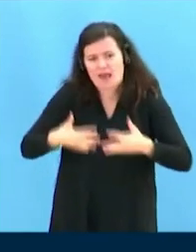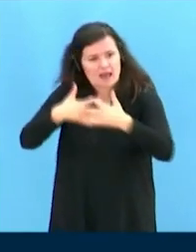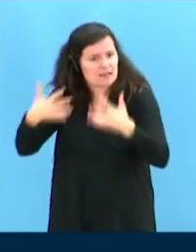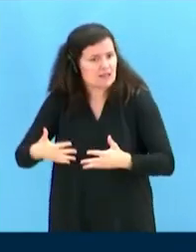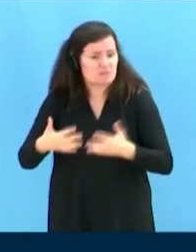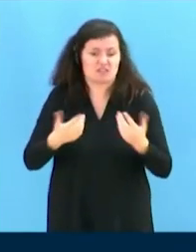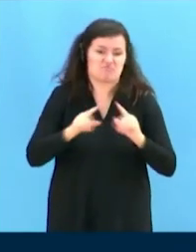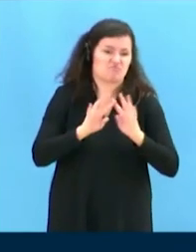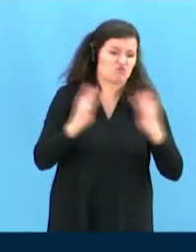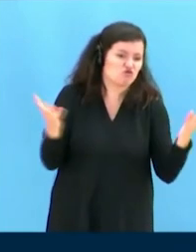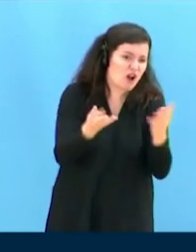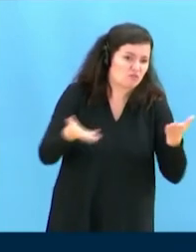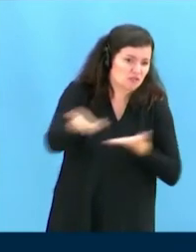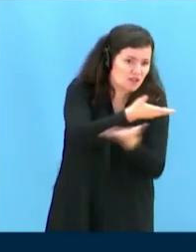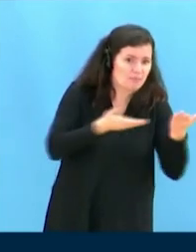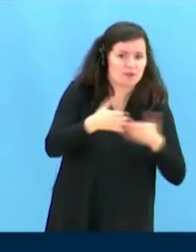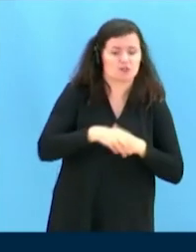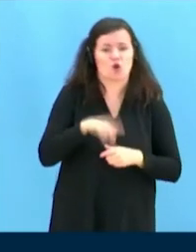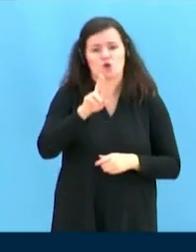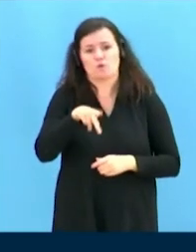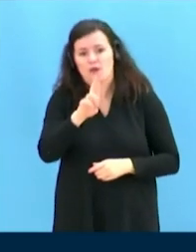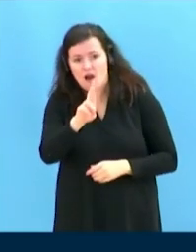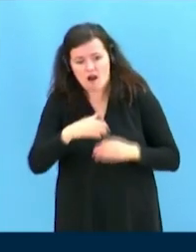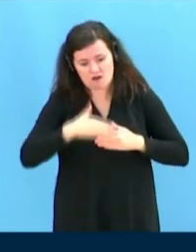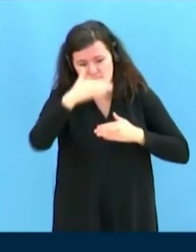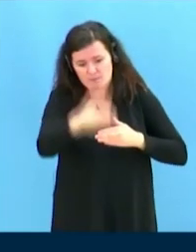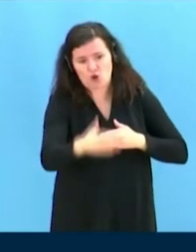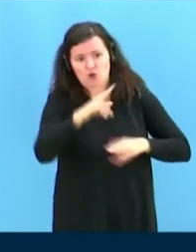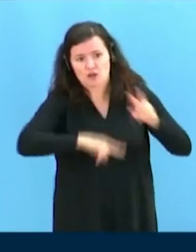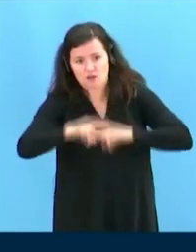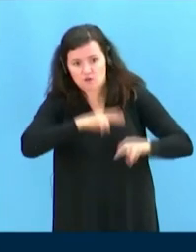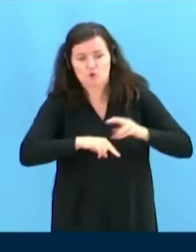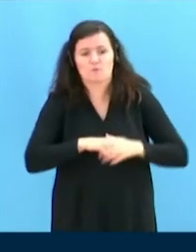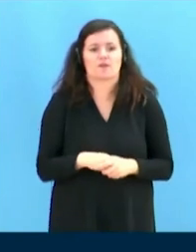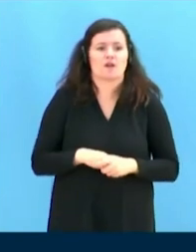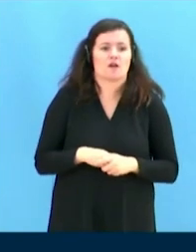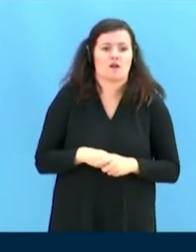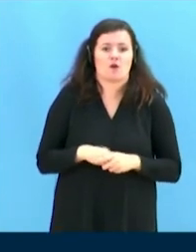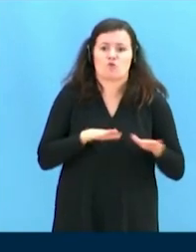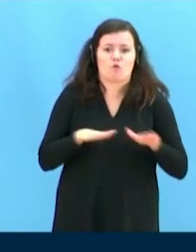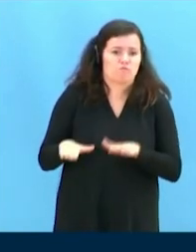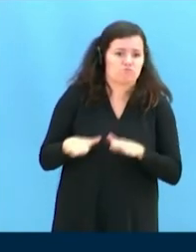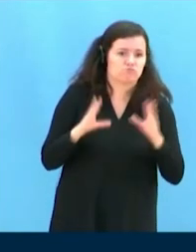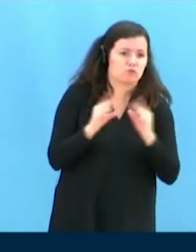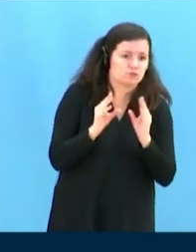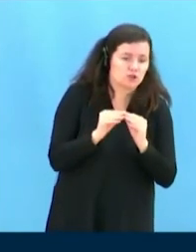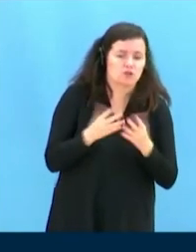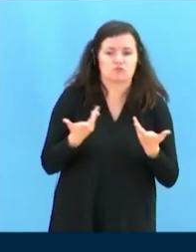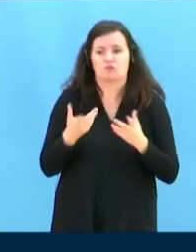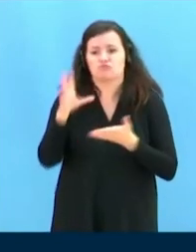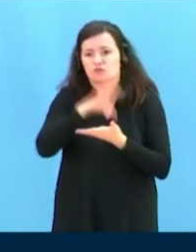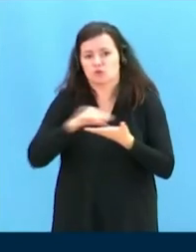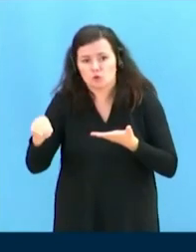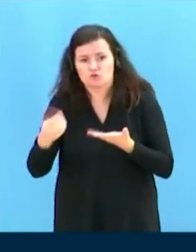périodiques universels, aux consultations informelles sur les résolutions et aux manifestations parallèles, et on peut ajouter à toute